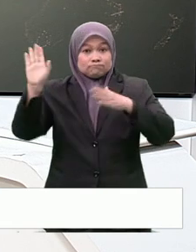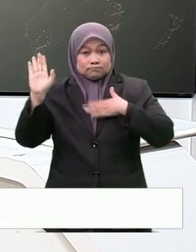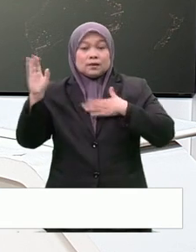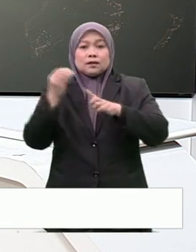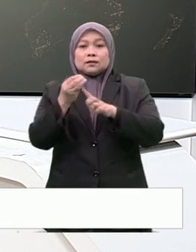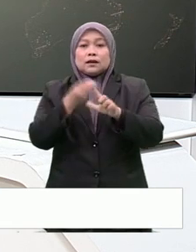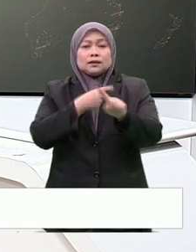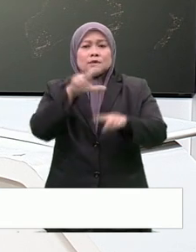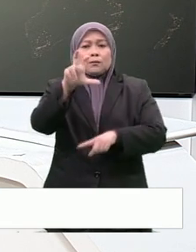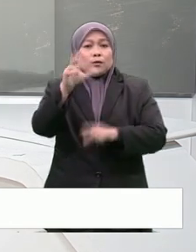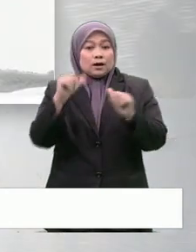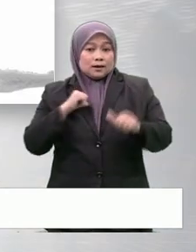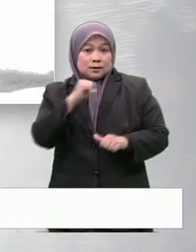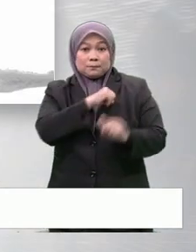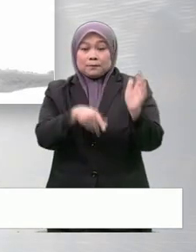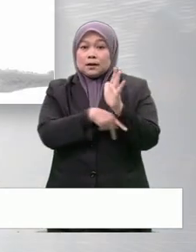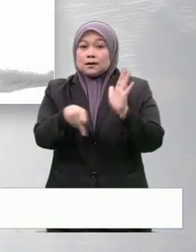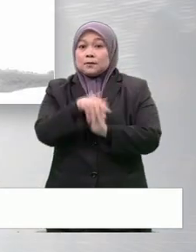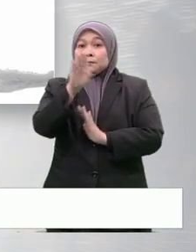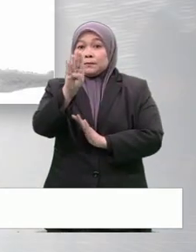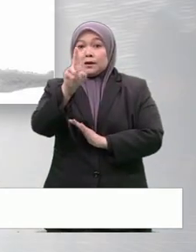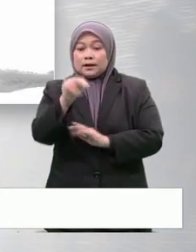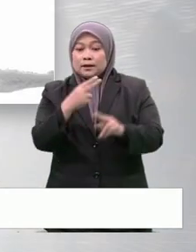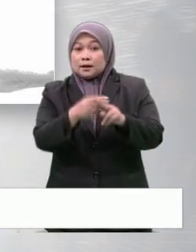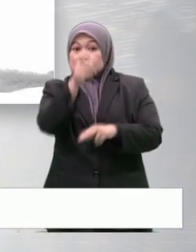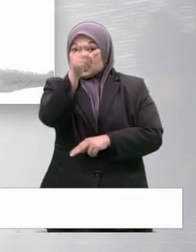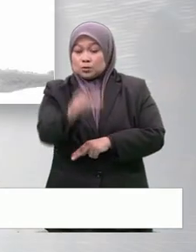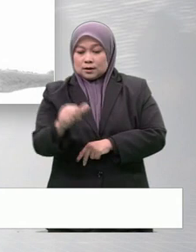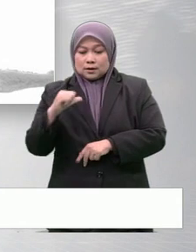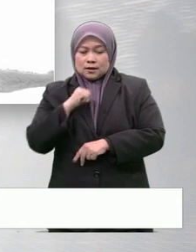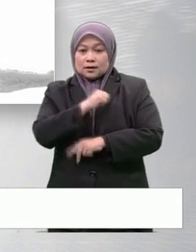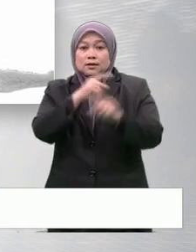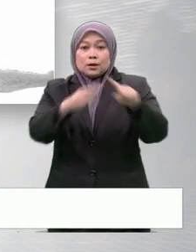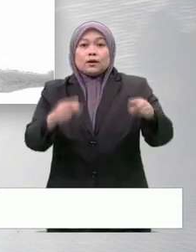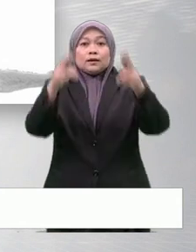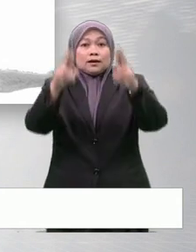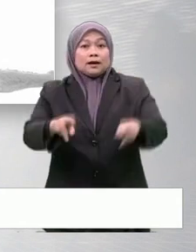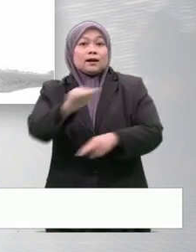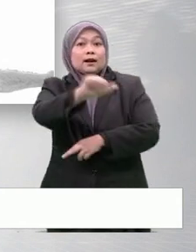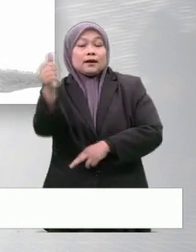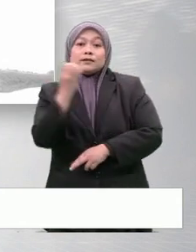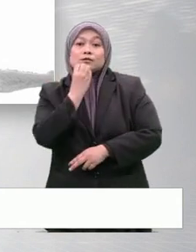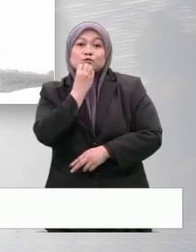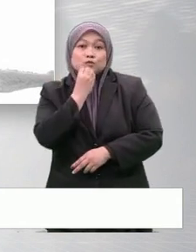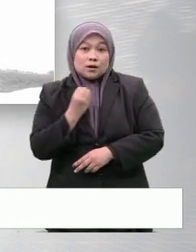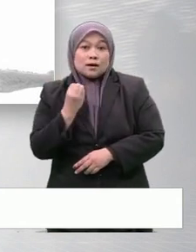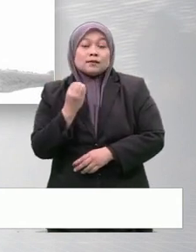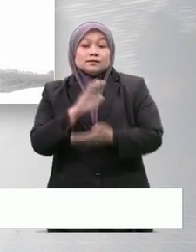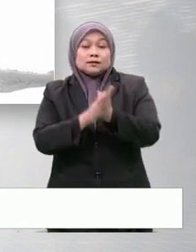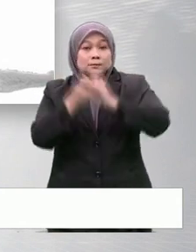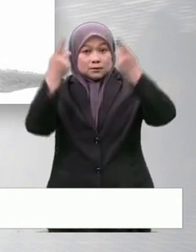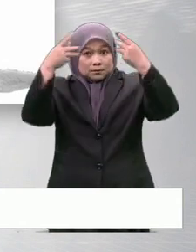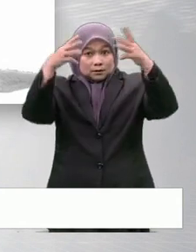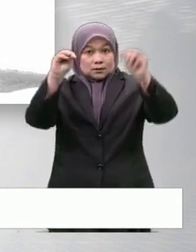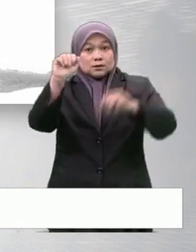-mana 30 Ahli Parlimen BN yang menamakan seorang Ahli Dewan Rakyat lain selain Anwar sebagai Perdana Menteri ke-10